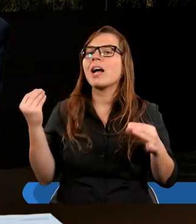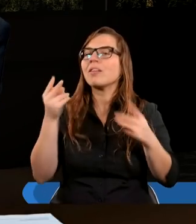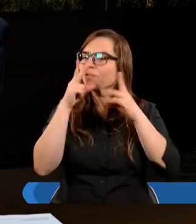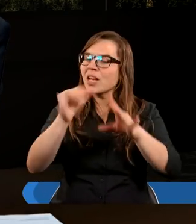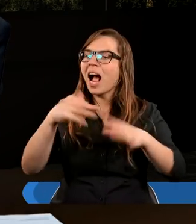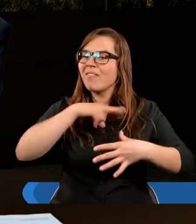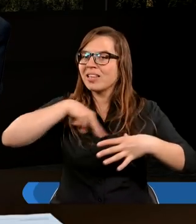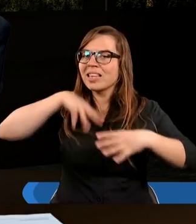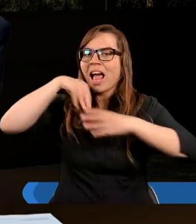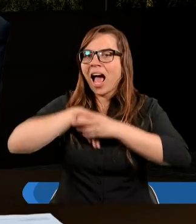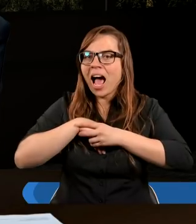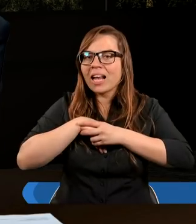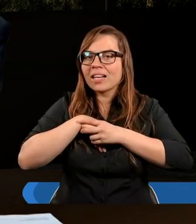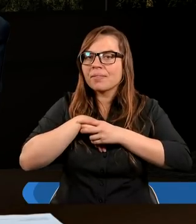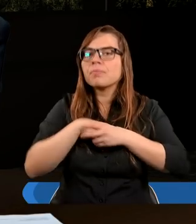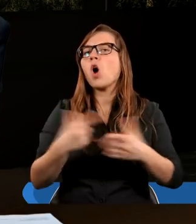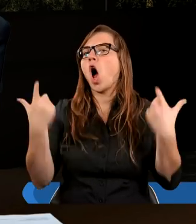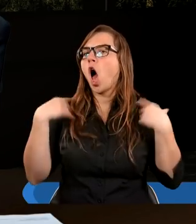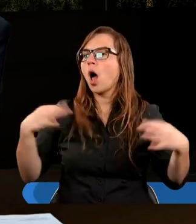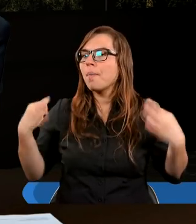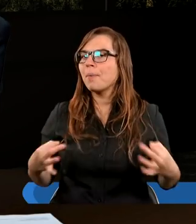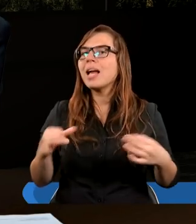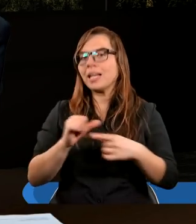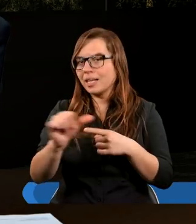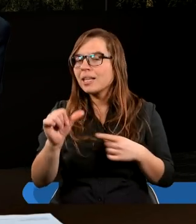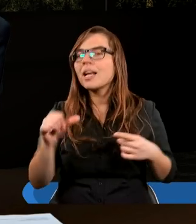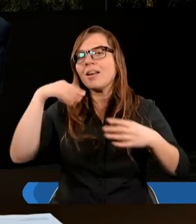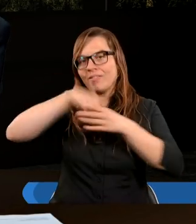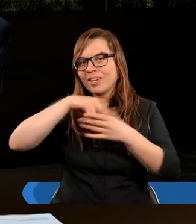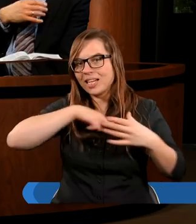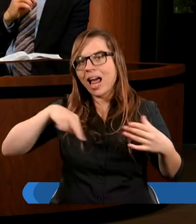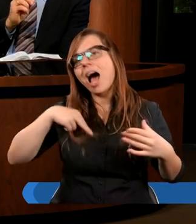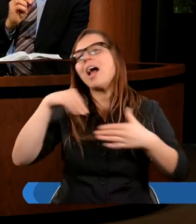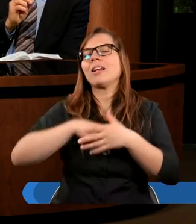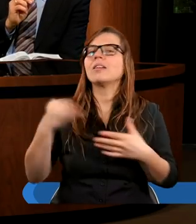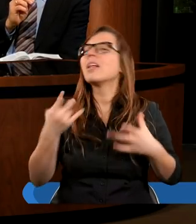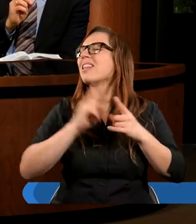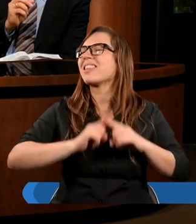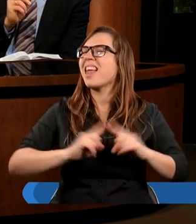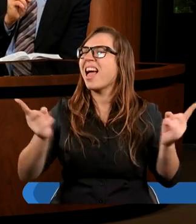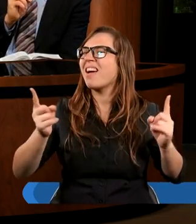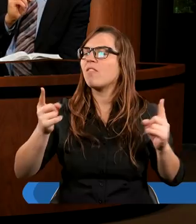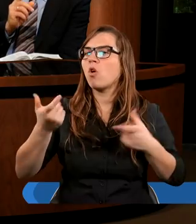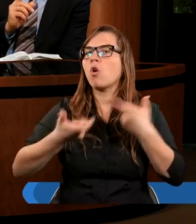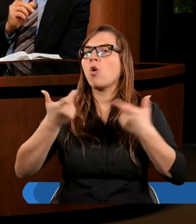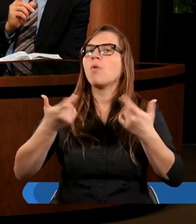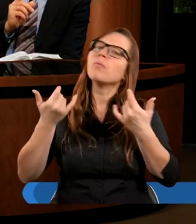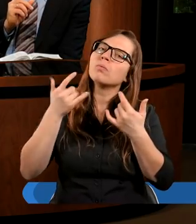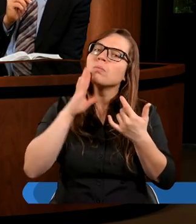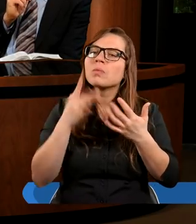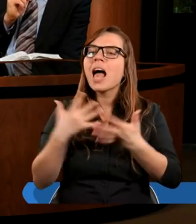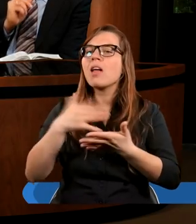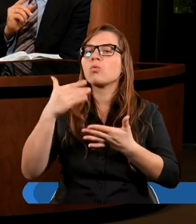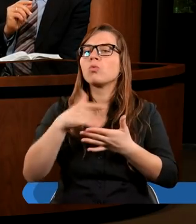znaczy mówiąc w nas, znaczy mówiąc, Duch Święty jest obecny pośród nas i w nas. I nie wolno teraz burzyć